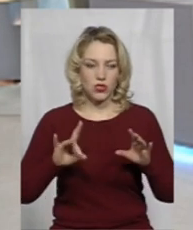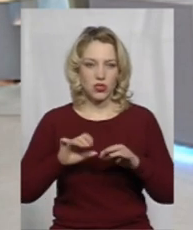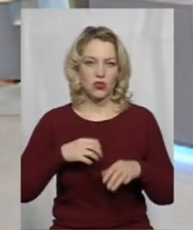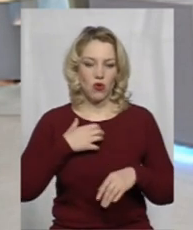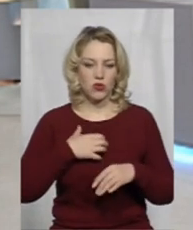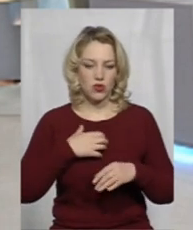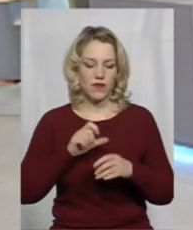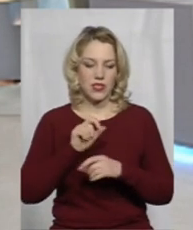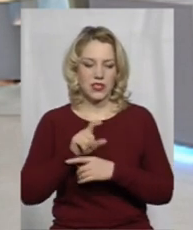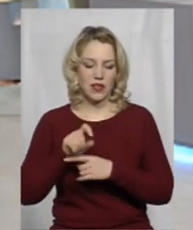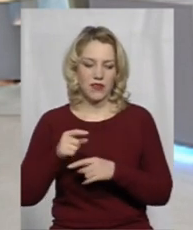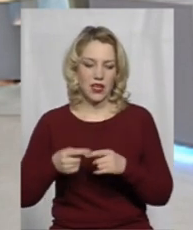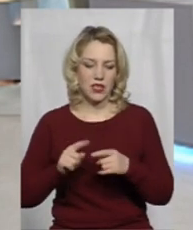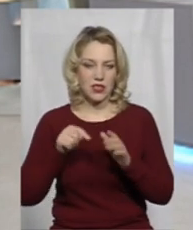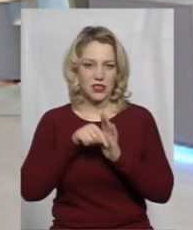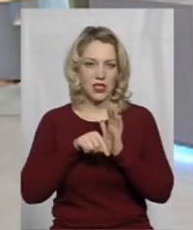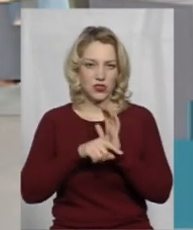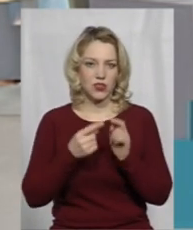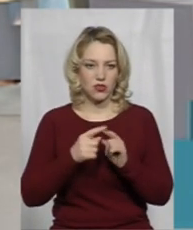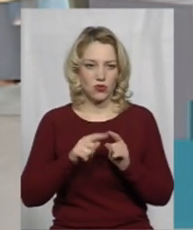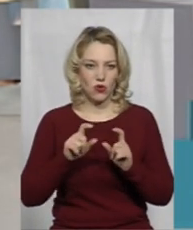завдання і значення цього органу?